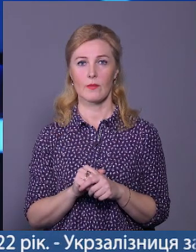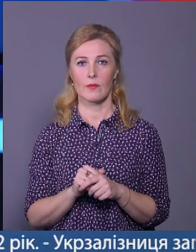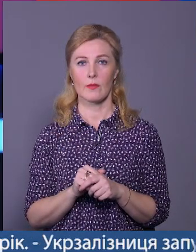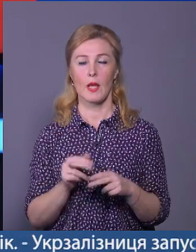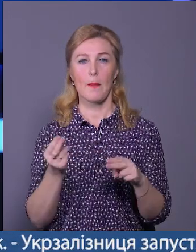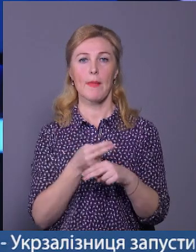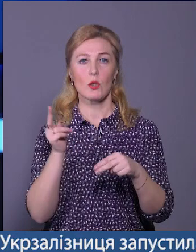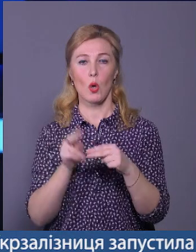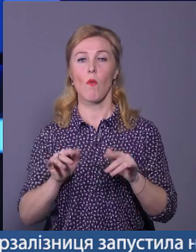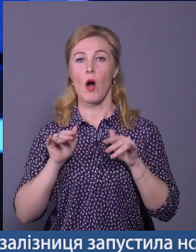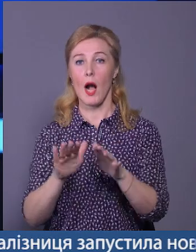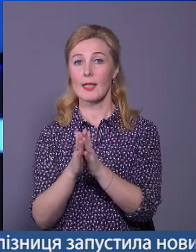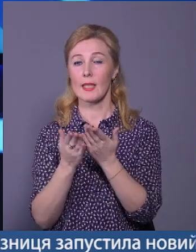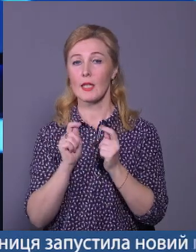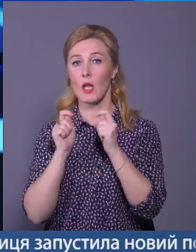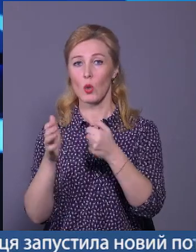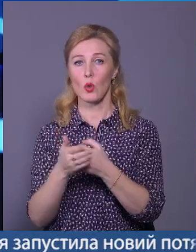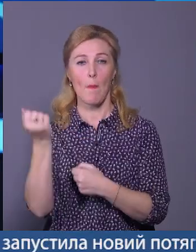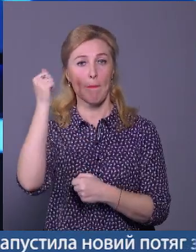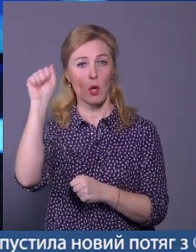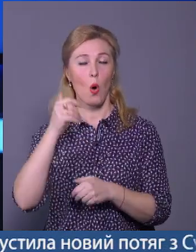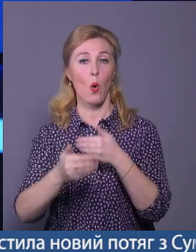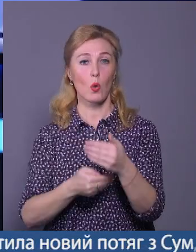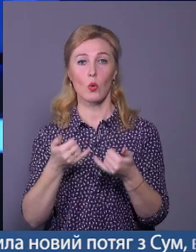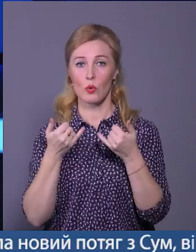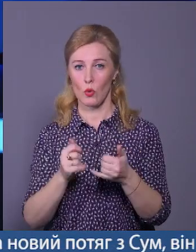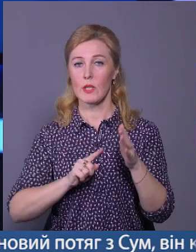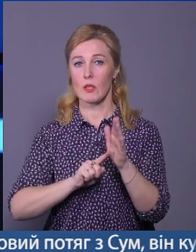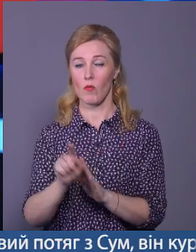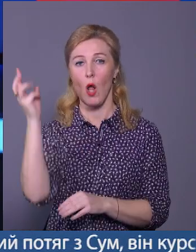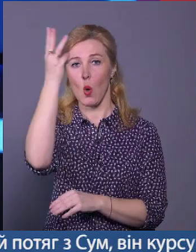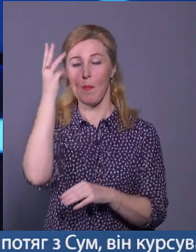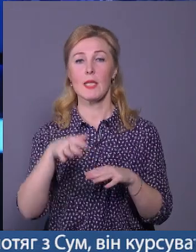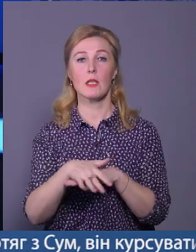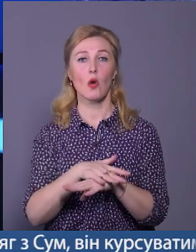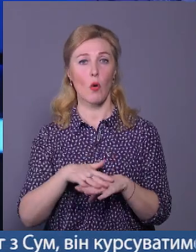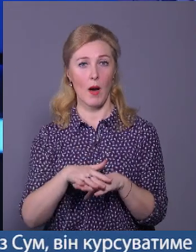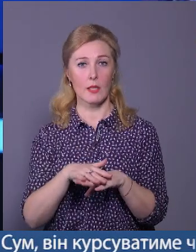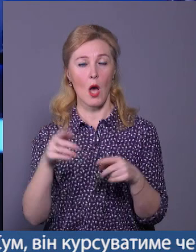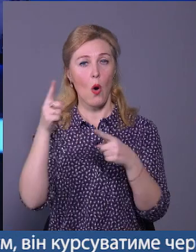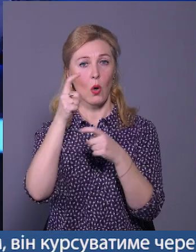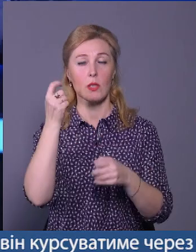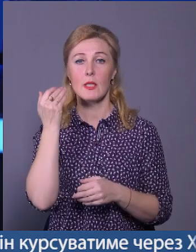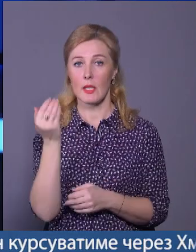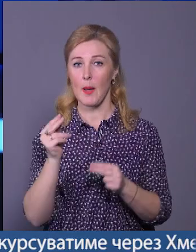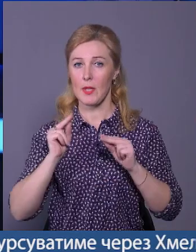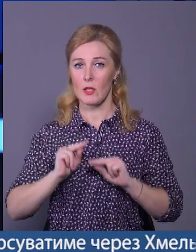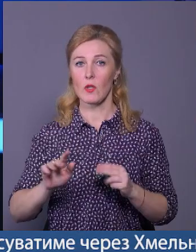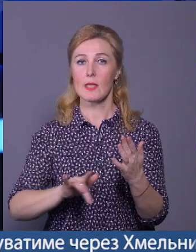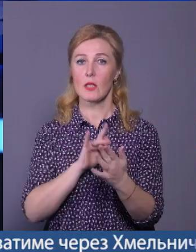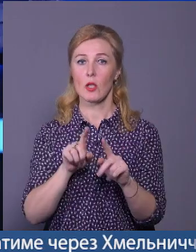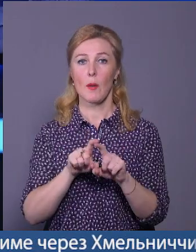Безстрокова акція «Книги дарують до перемоги кроку» сьогодні стартувала у Хмельницькій громаді. Оголосили її працівники